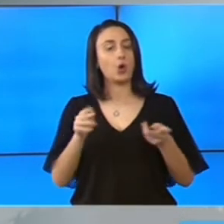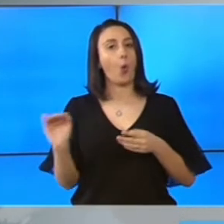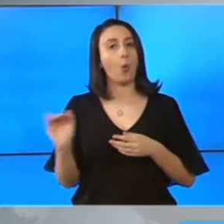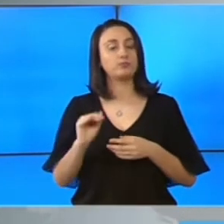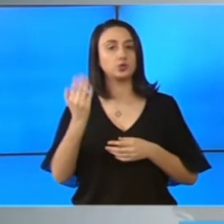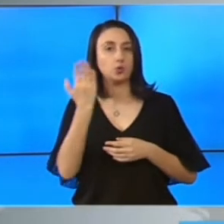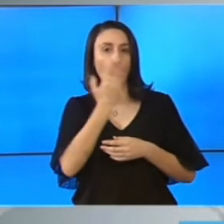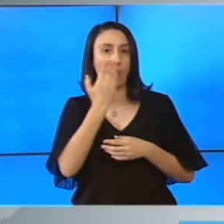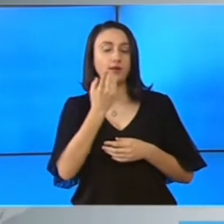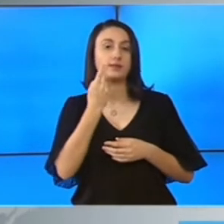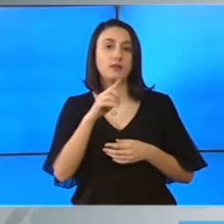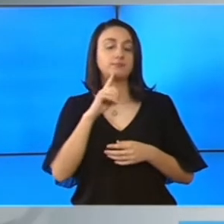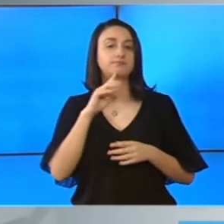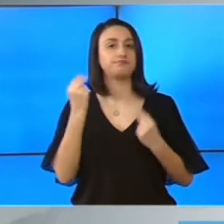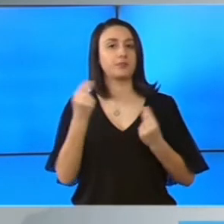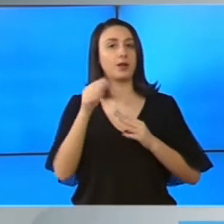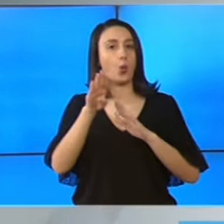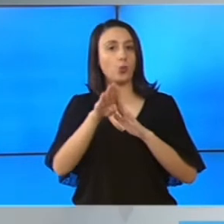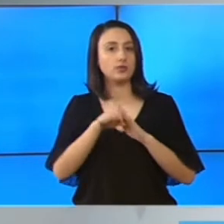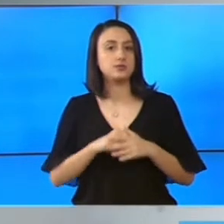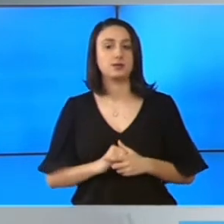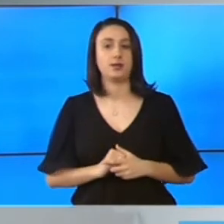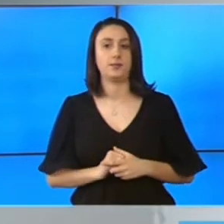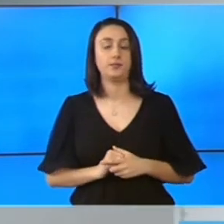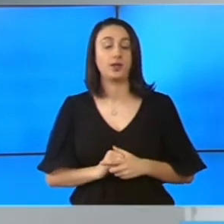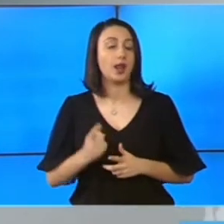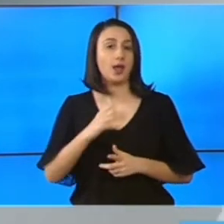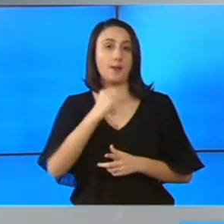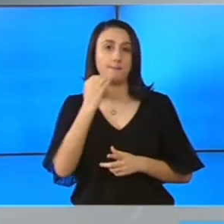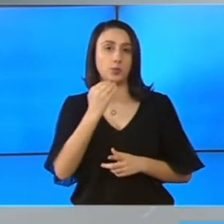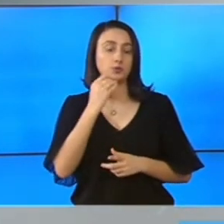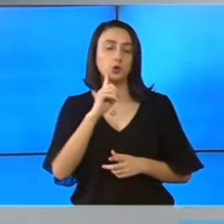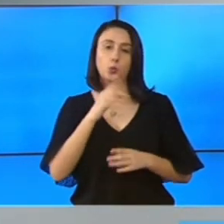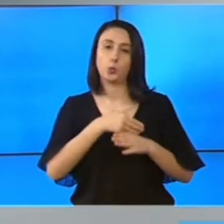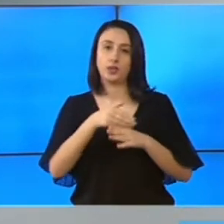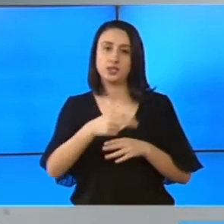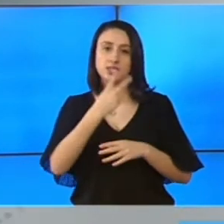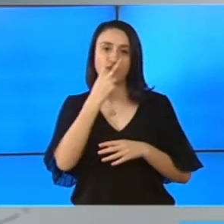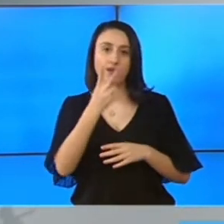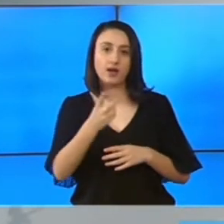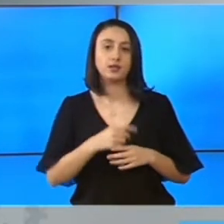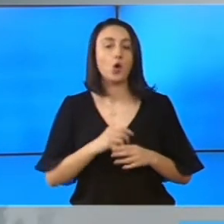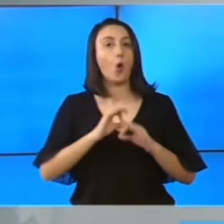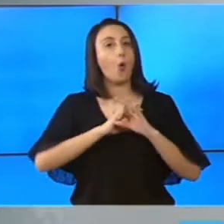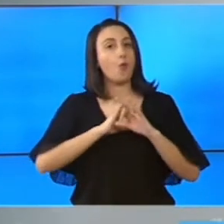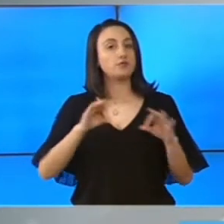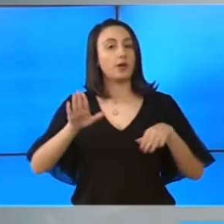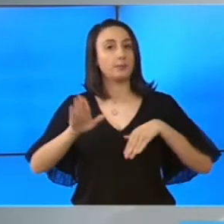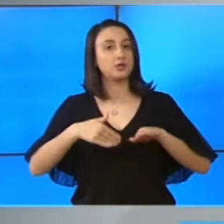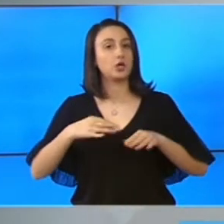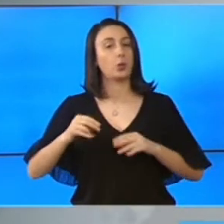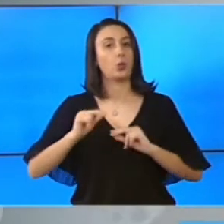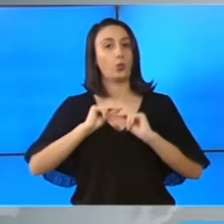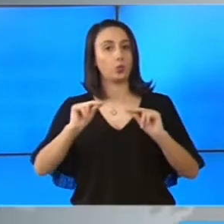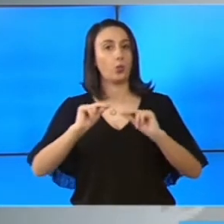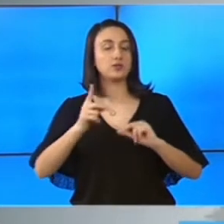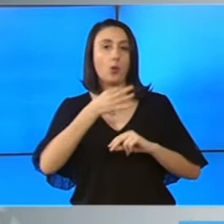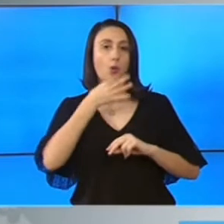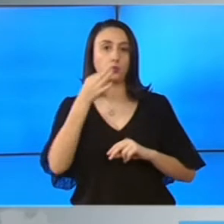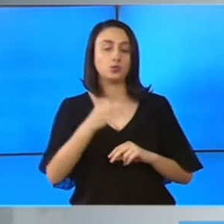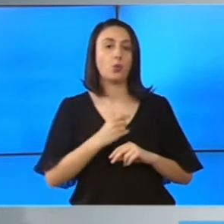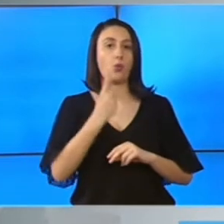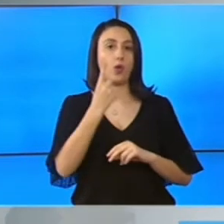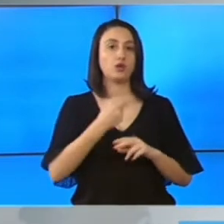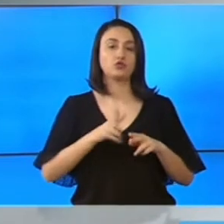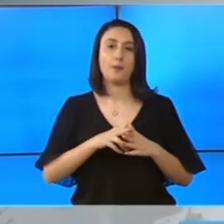școală, dar numai în anumite condiții, astfel că nemulțumiții nu întârzie să apară. Oficialii din Ministerul Educației susțin că una